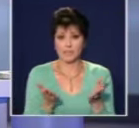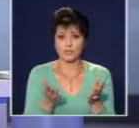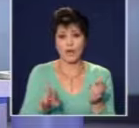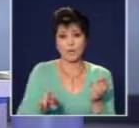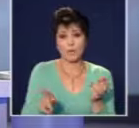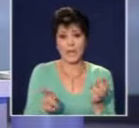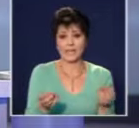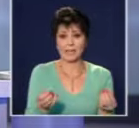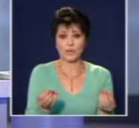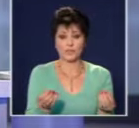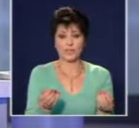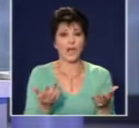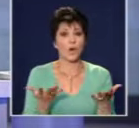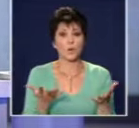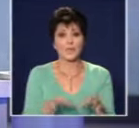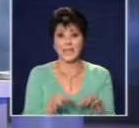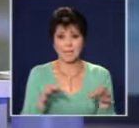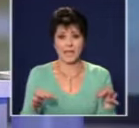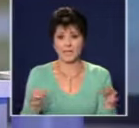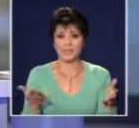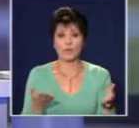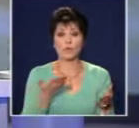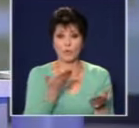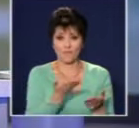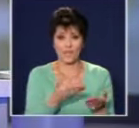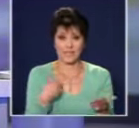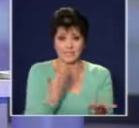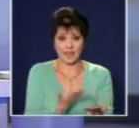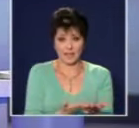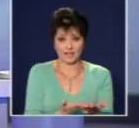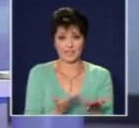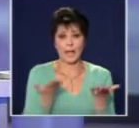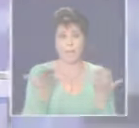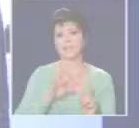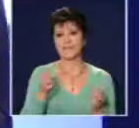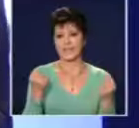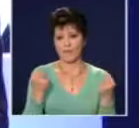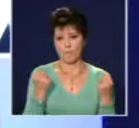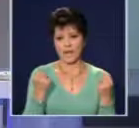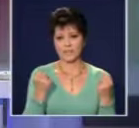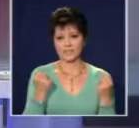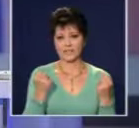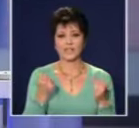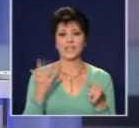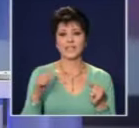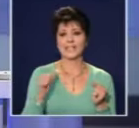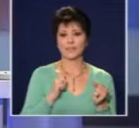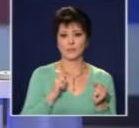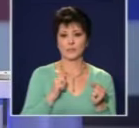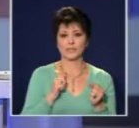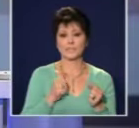Но кои са антикризисните мерки които вие залагате в своите предизборни платформи Господин Симеонов